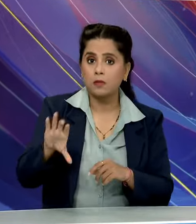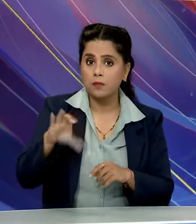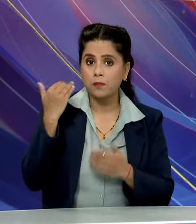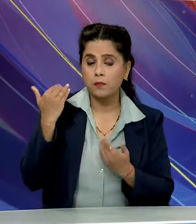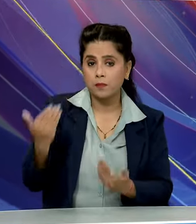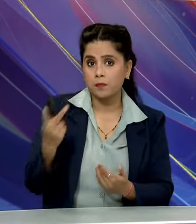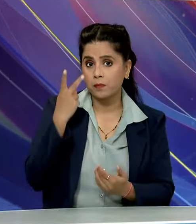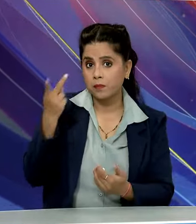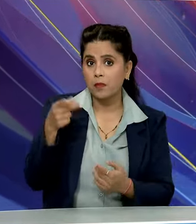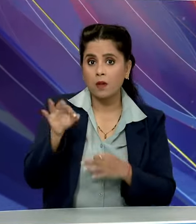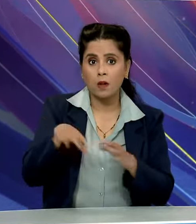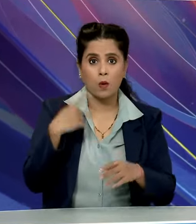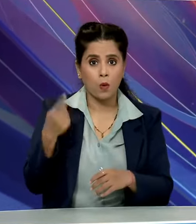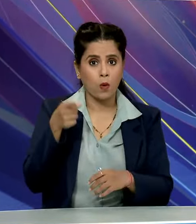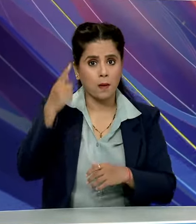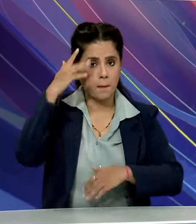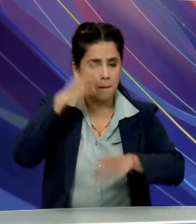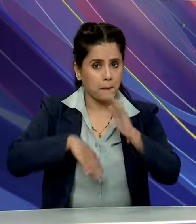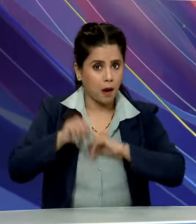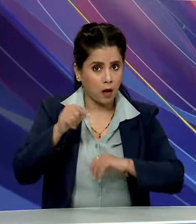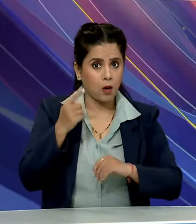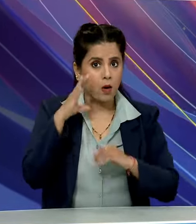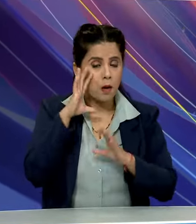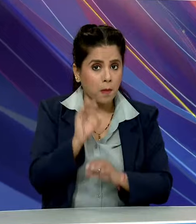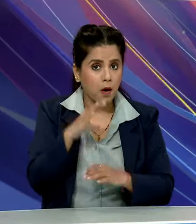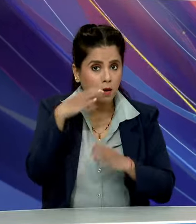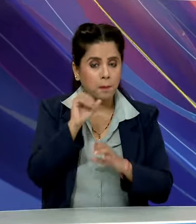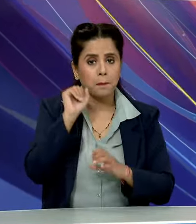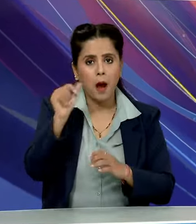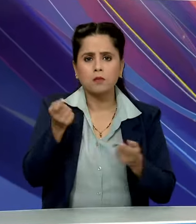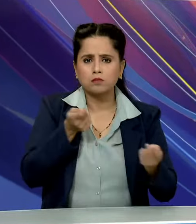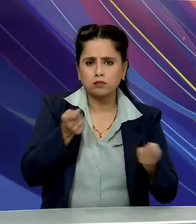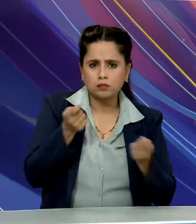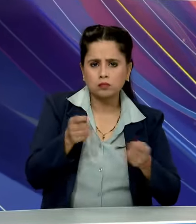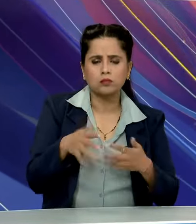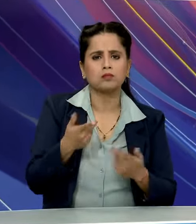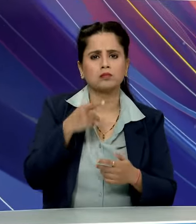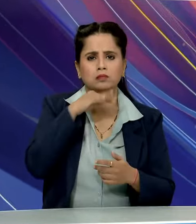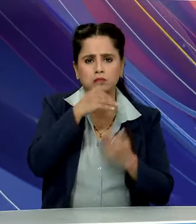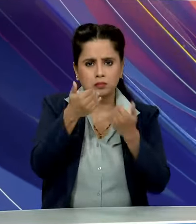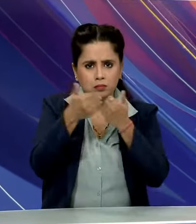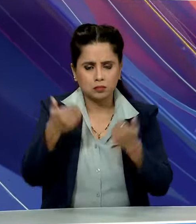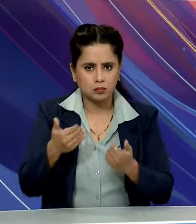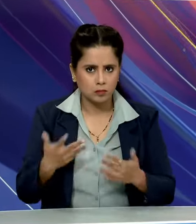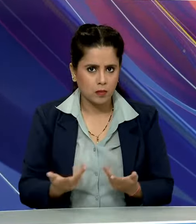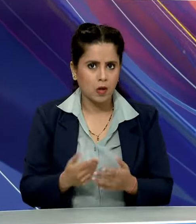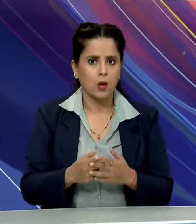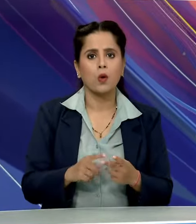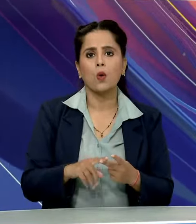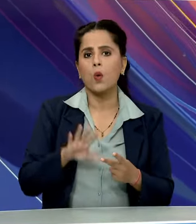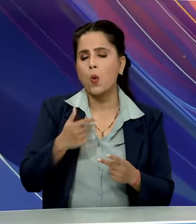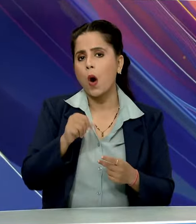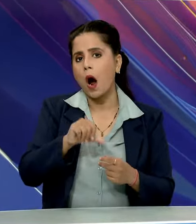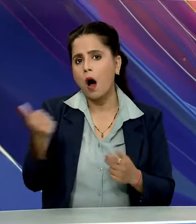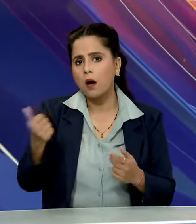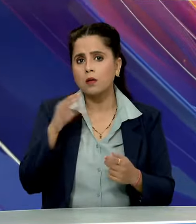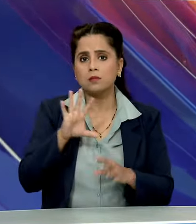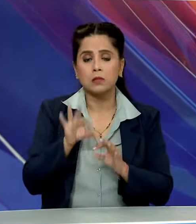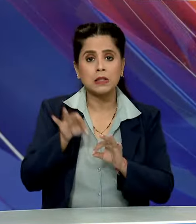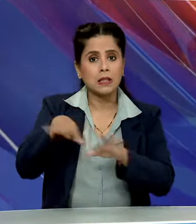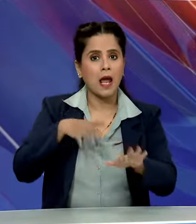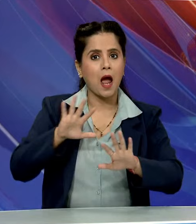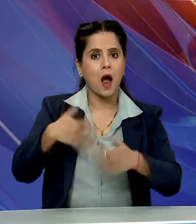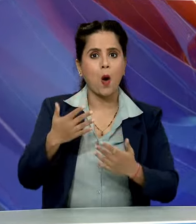ने नाक्यवल अपने planning पे ध्यान दिया है बलकि उसका जो प्रबंधन है चाहे कच्ड़ा प्रबंधन से लेके बाकी एक सहर को